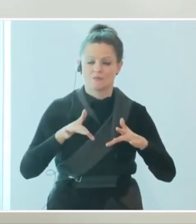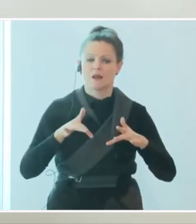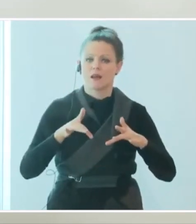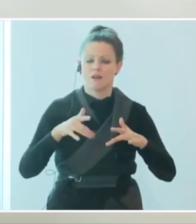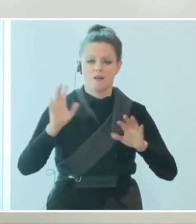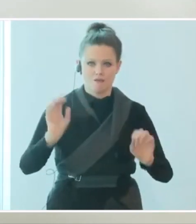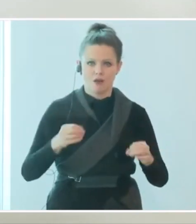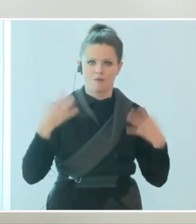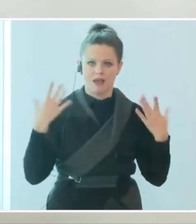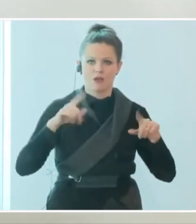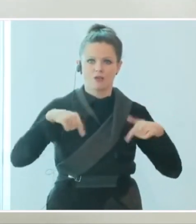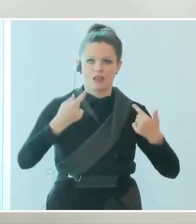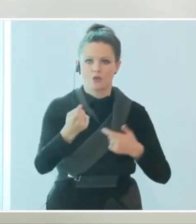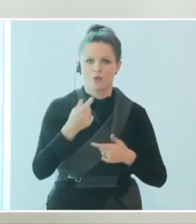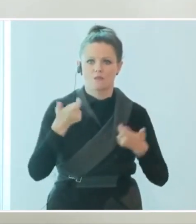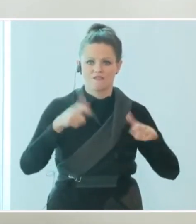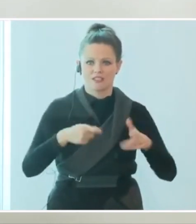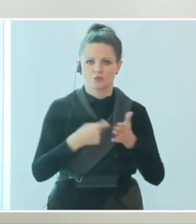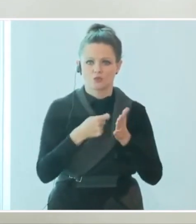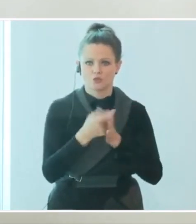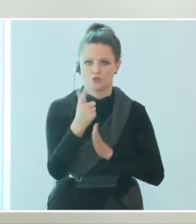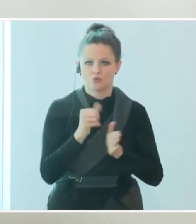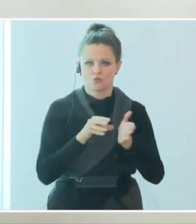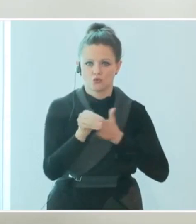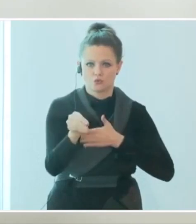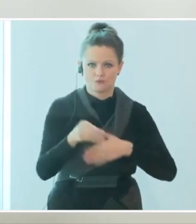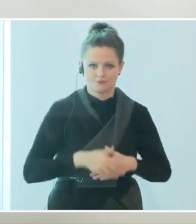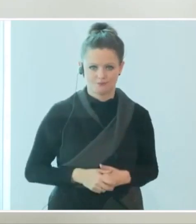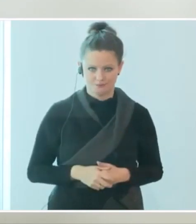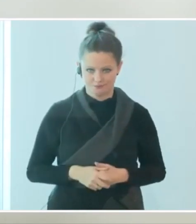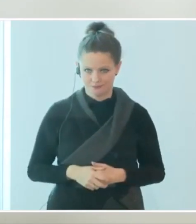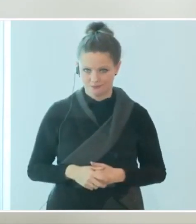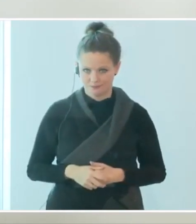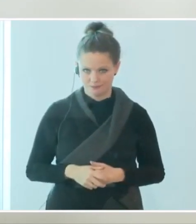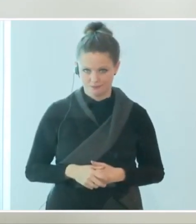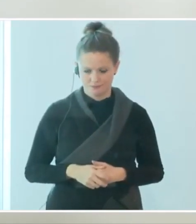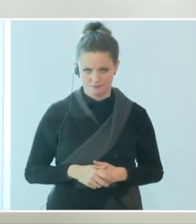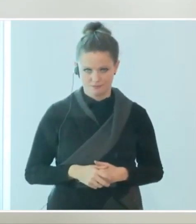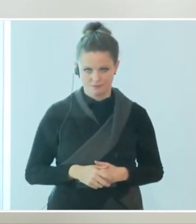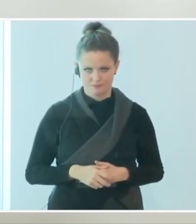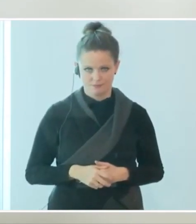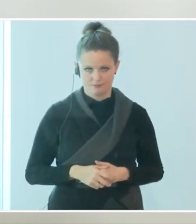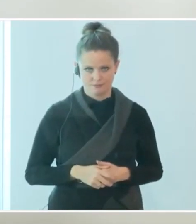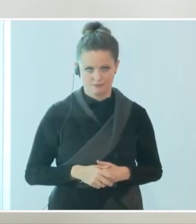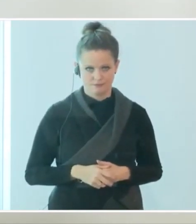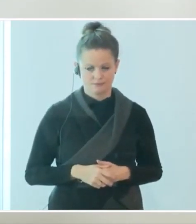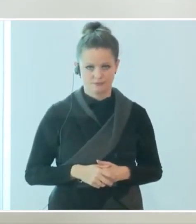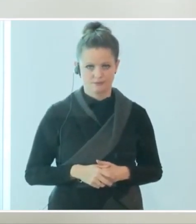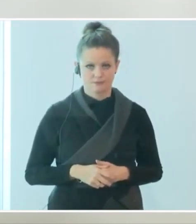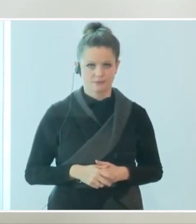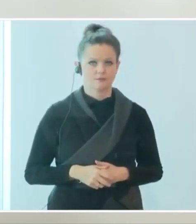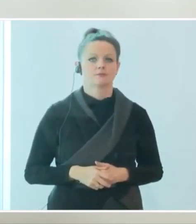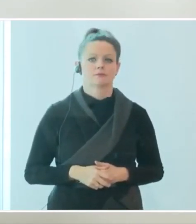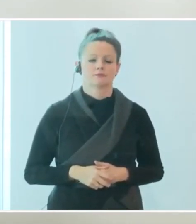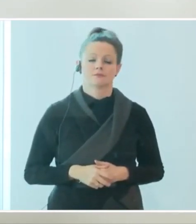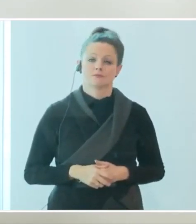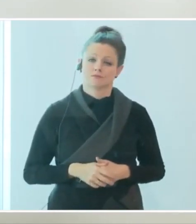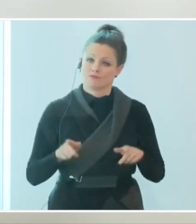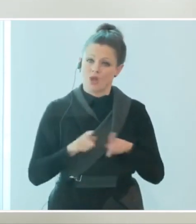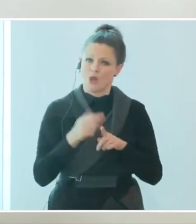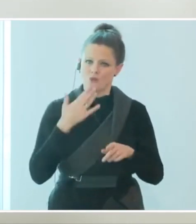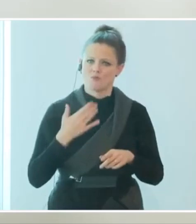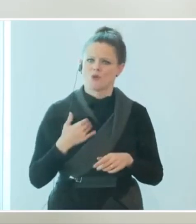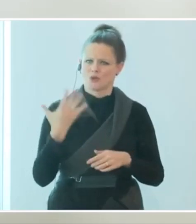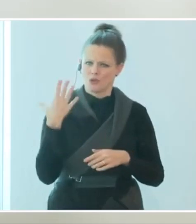der Fixkostenzuschuss. Ja, damit möchte ich noch allen danken, die jetzt